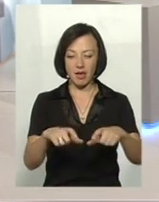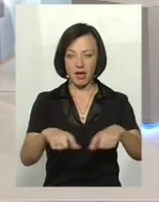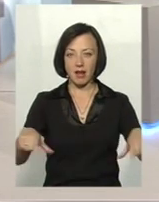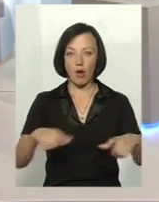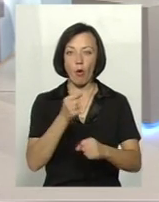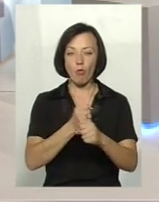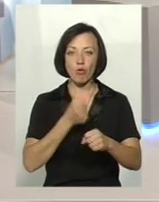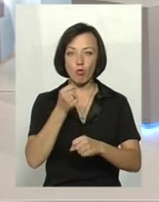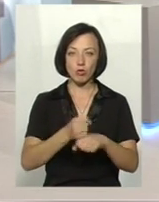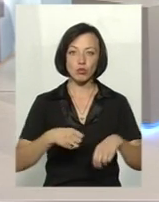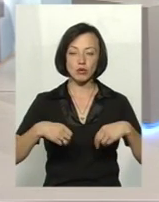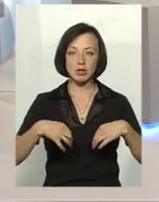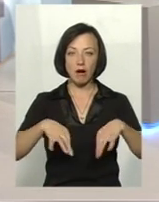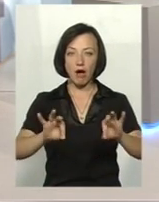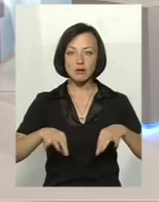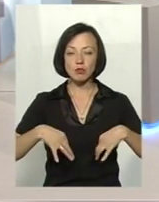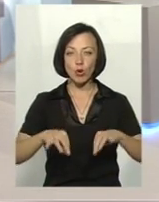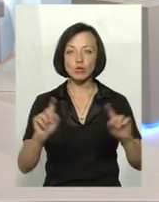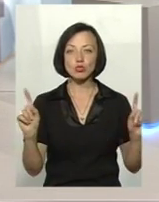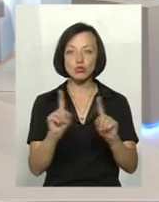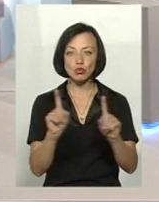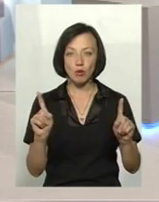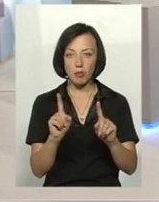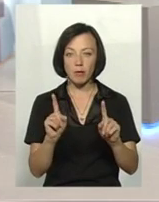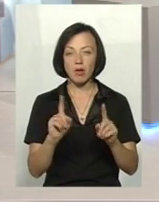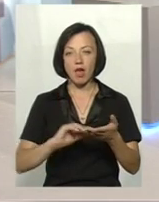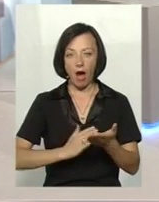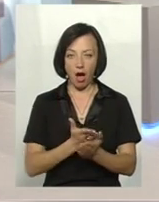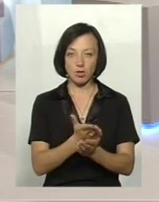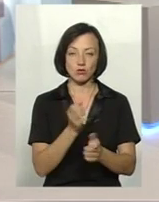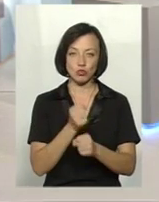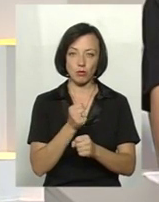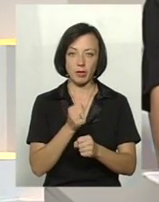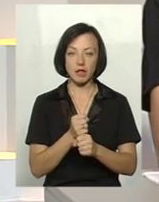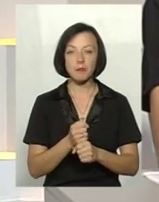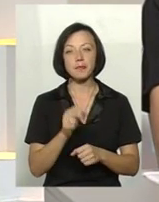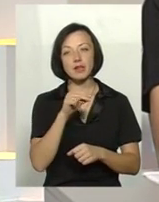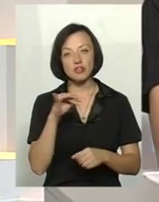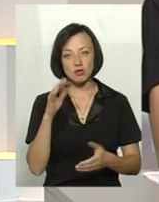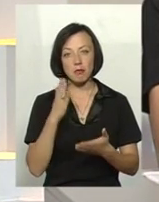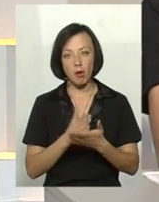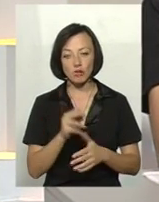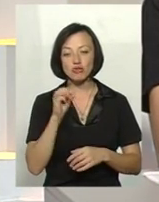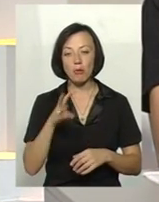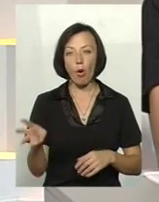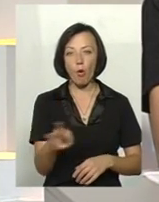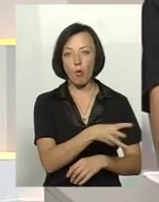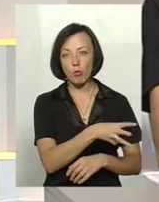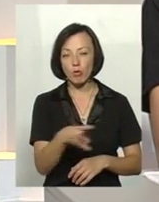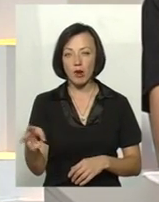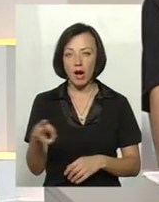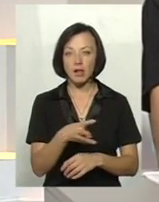для того, щоб заходи проводилися якісно. Чи маємо чим обробляти, чи маємо